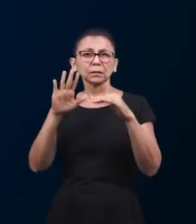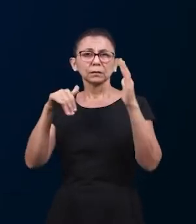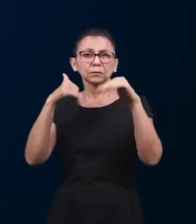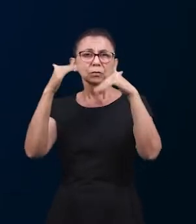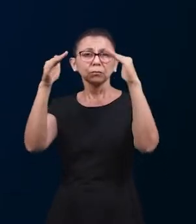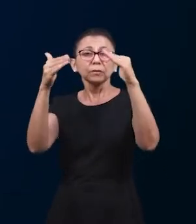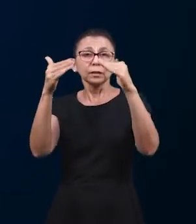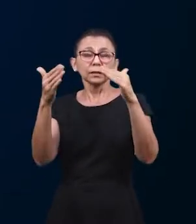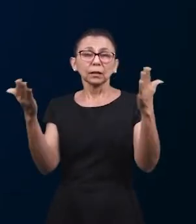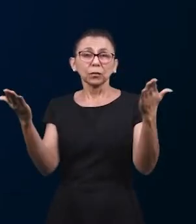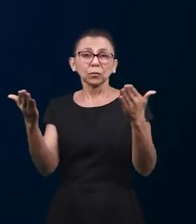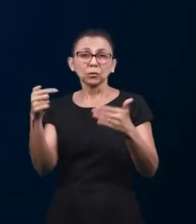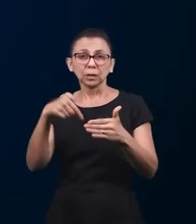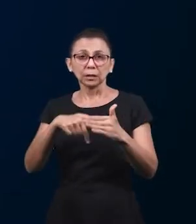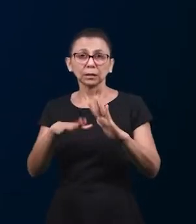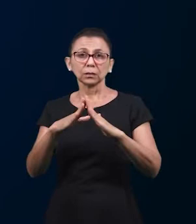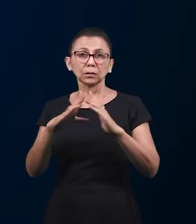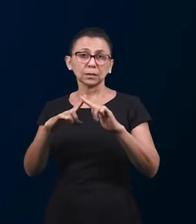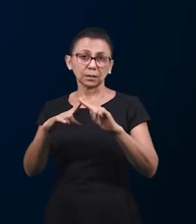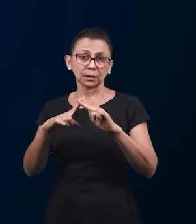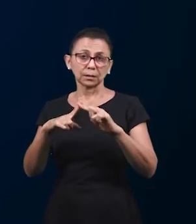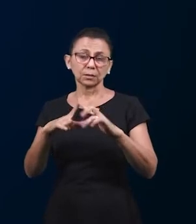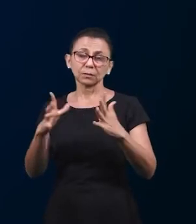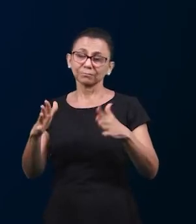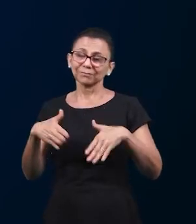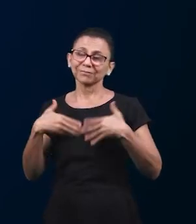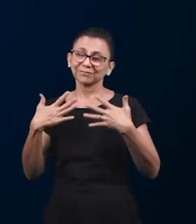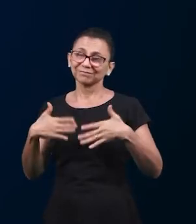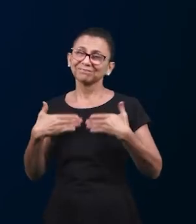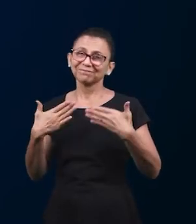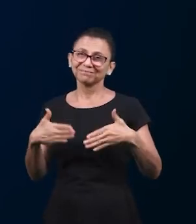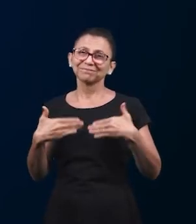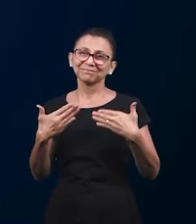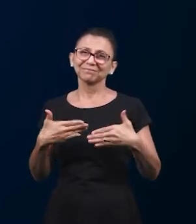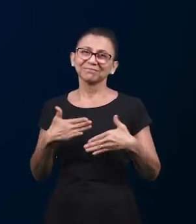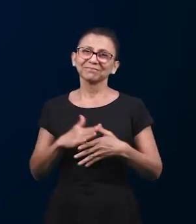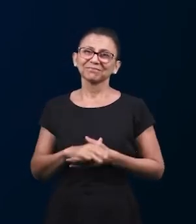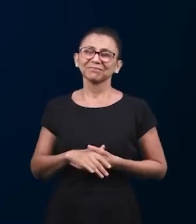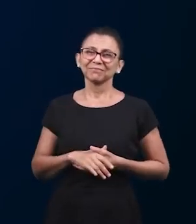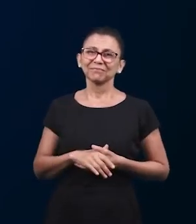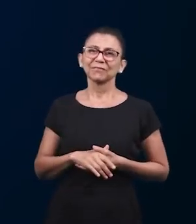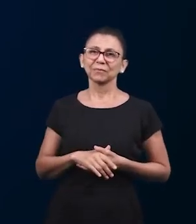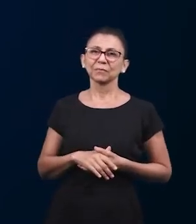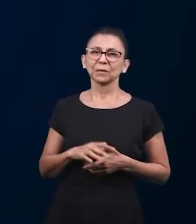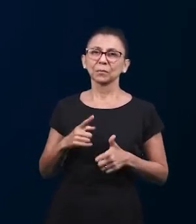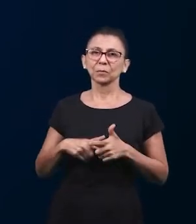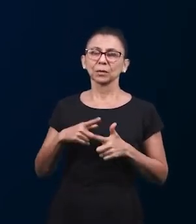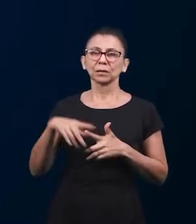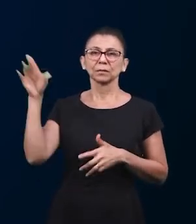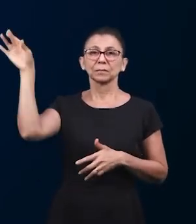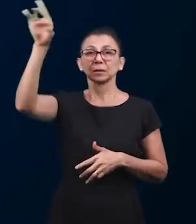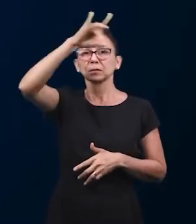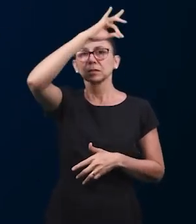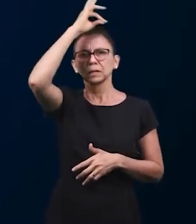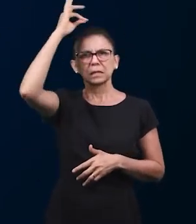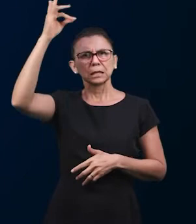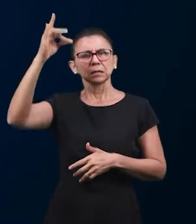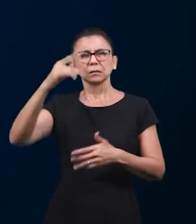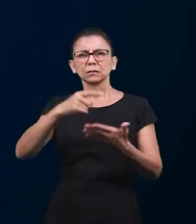утверждаются среди нас. И мы радуемся всему этому. Мы видим, как Дух Святой